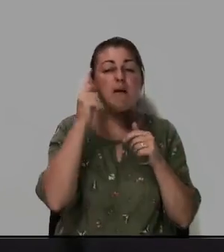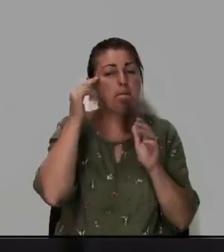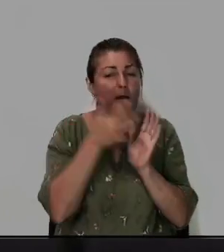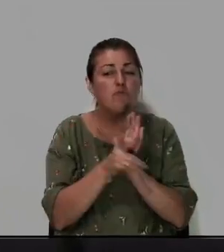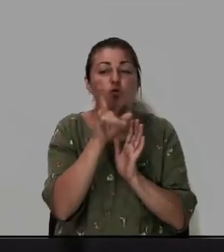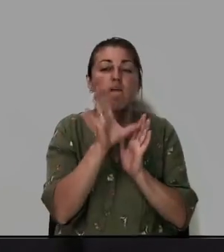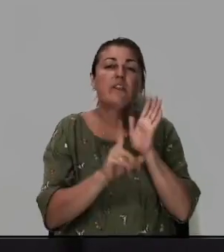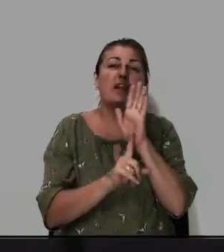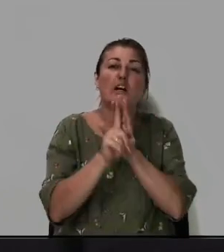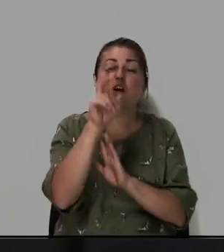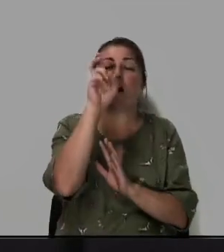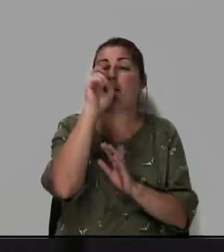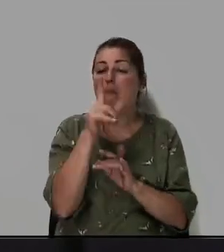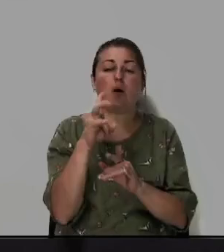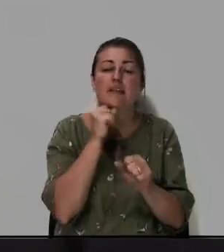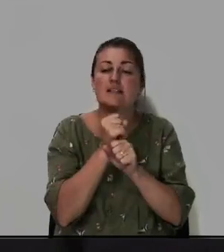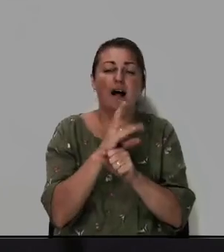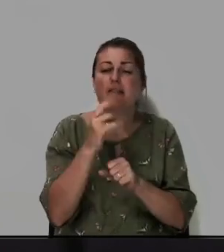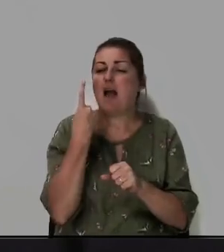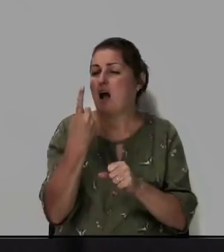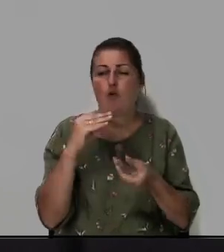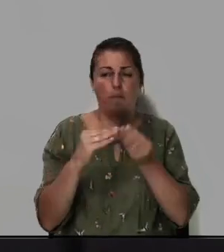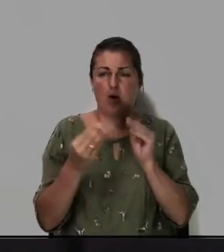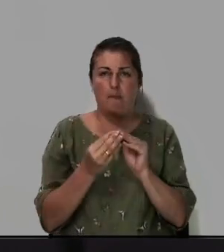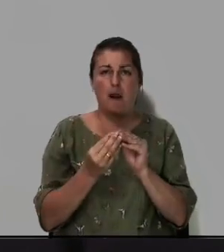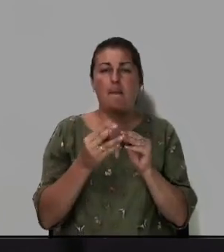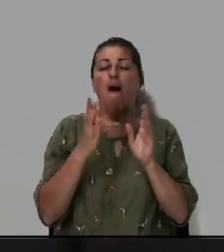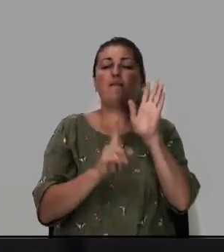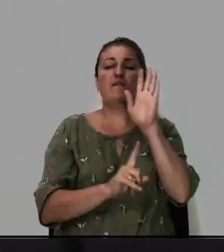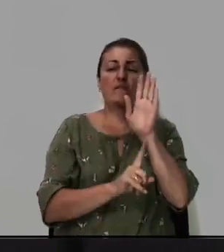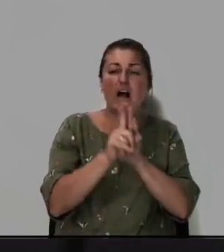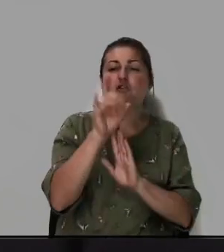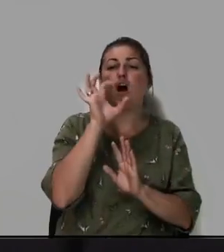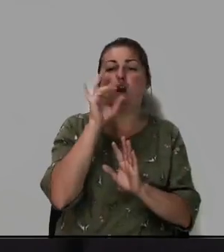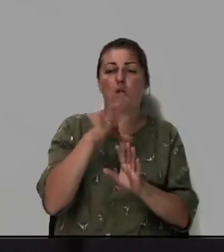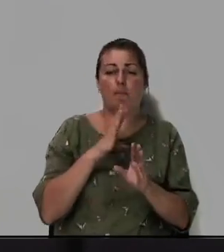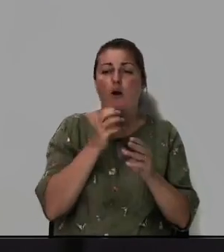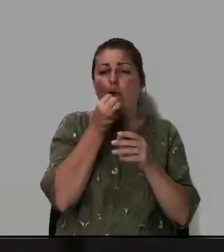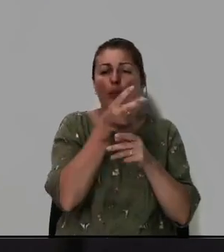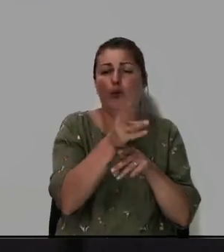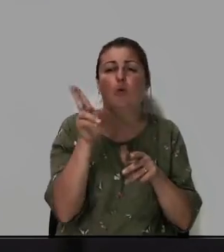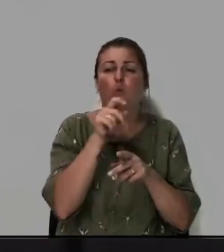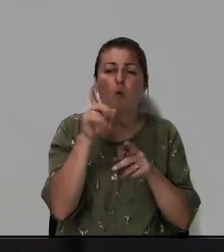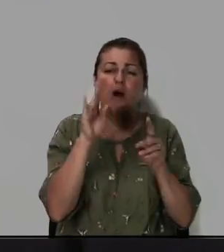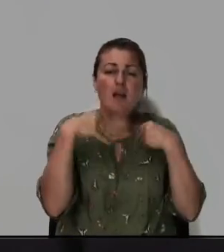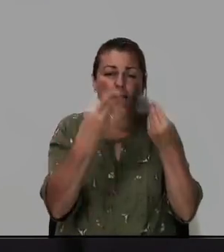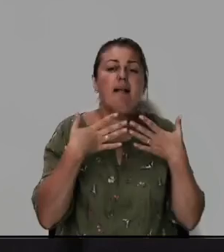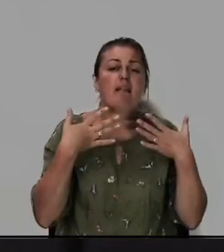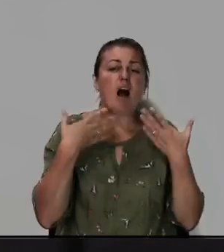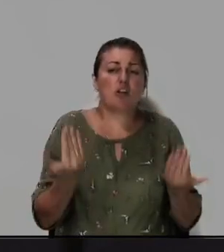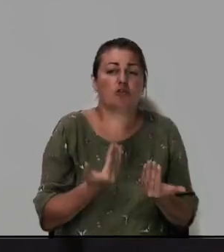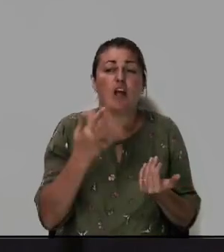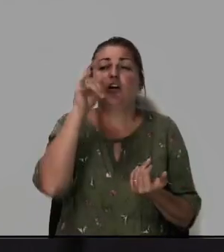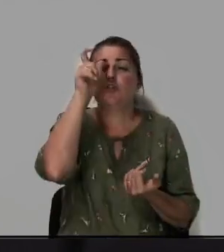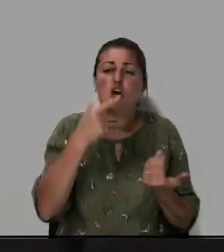вначале Бог не сделал ни одной проблемы. Вначале Он дунул дух и дал дыхание жизни. И